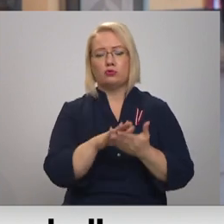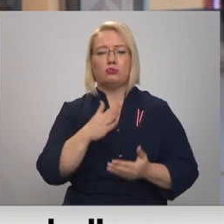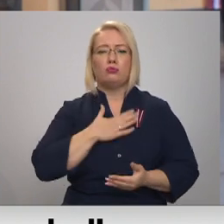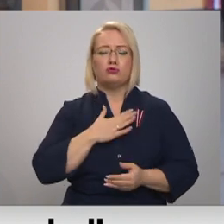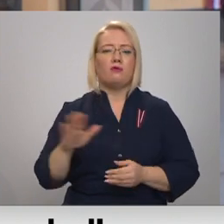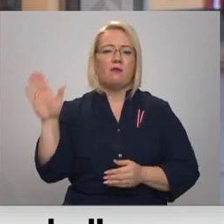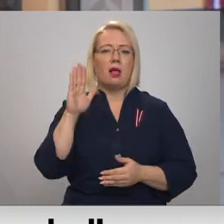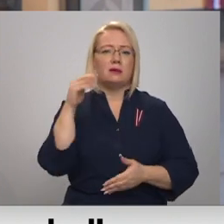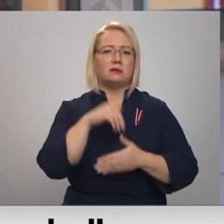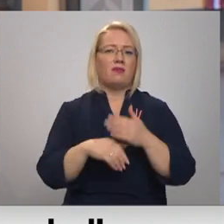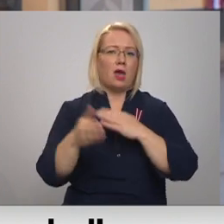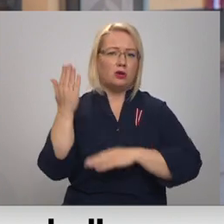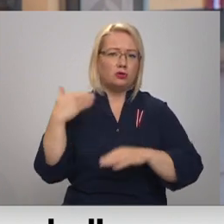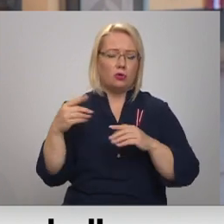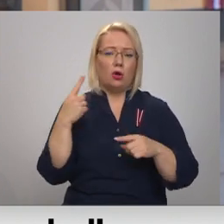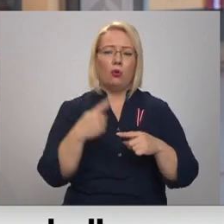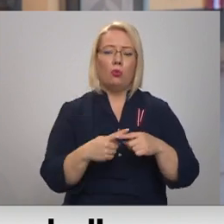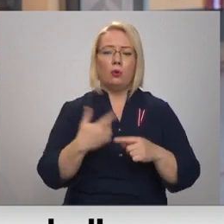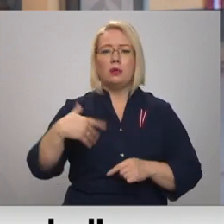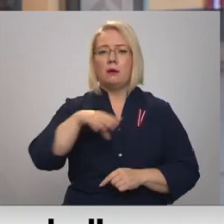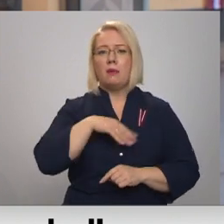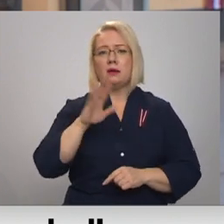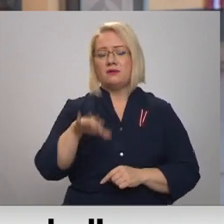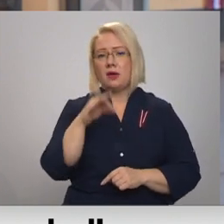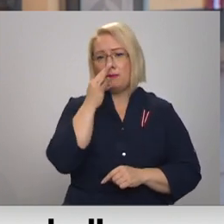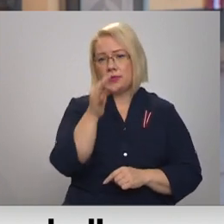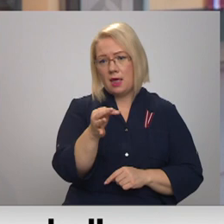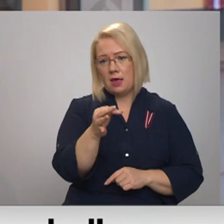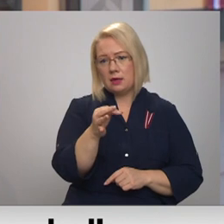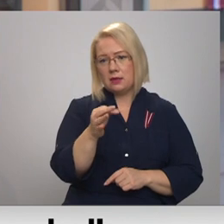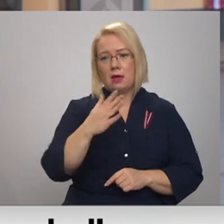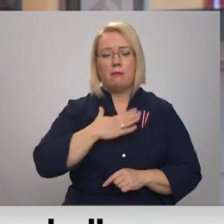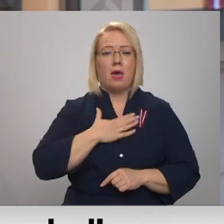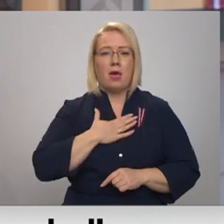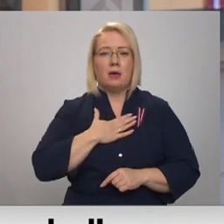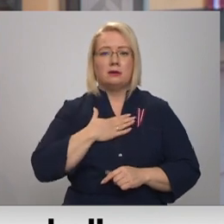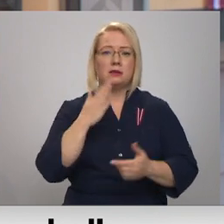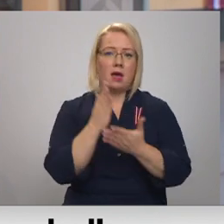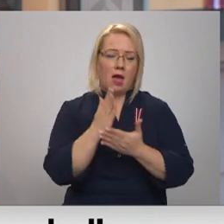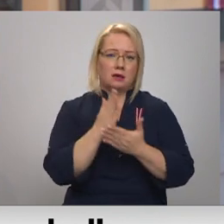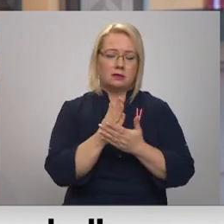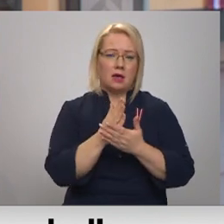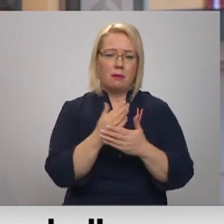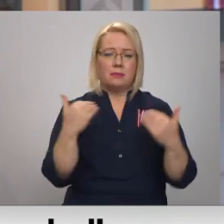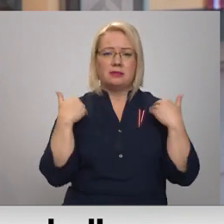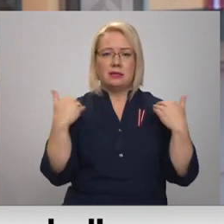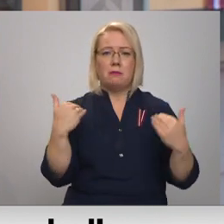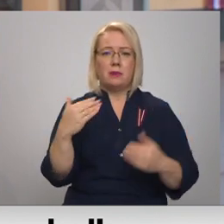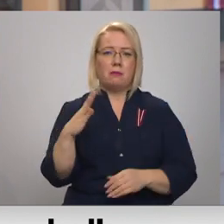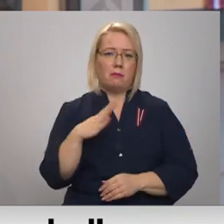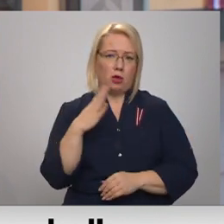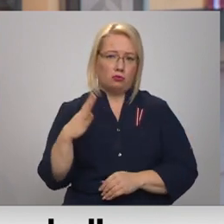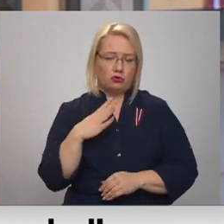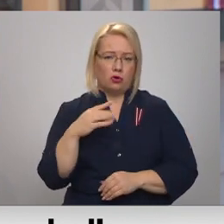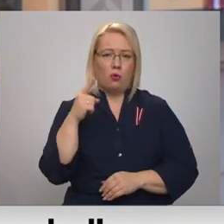vēsturi un mēs varam teikt, kā mēs esam stipri bijuši. Tas